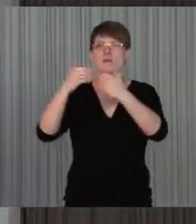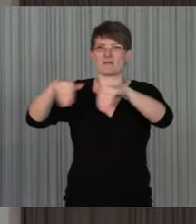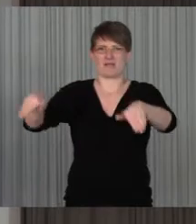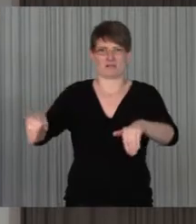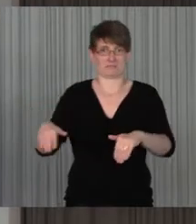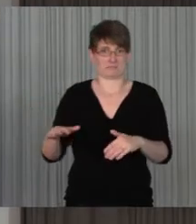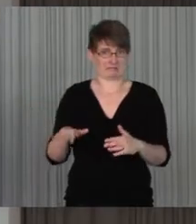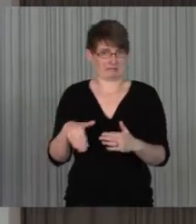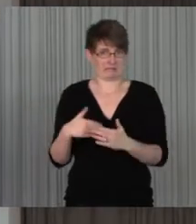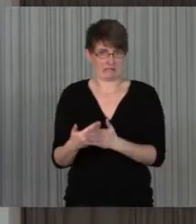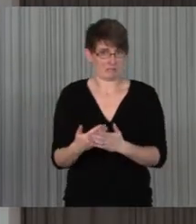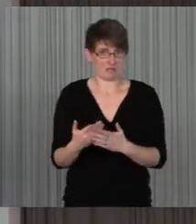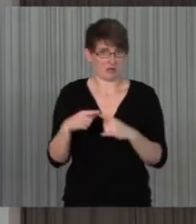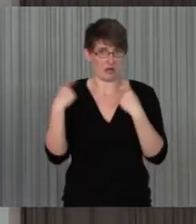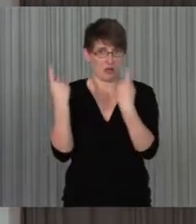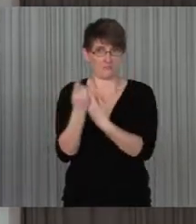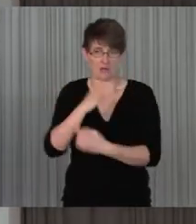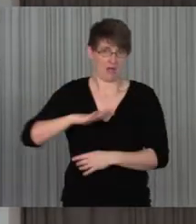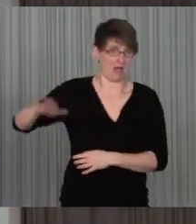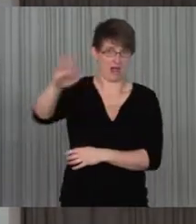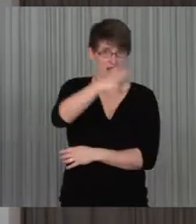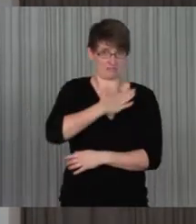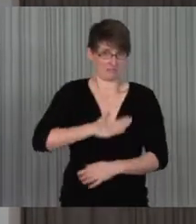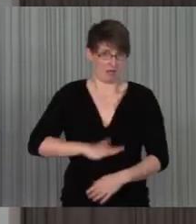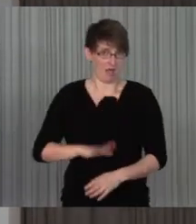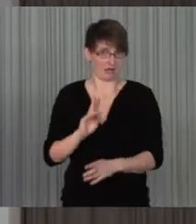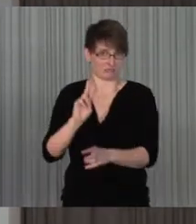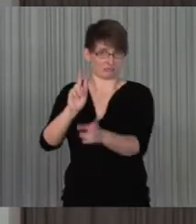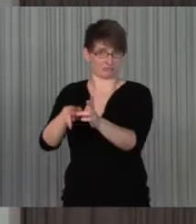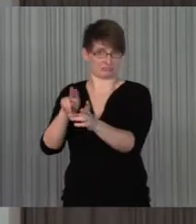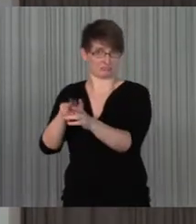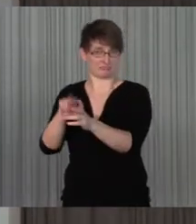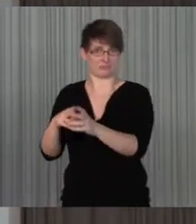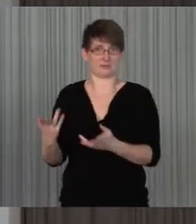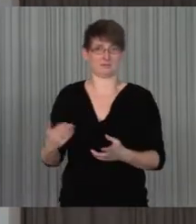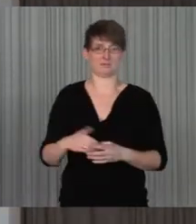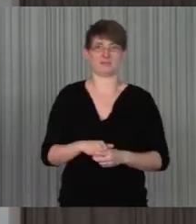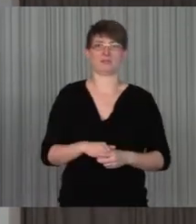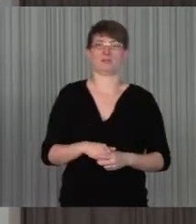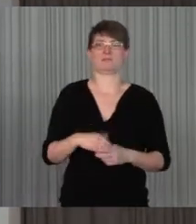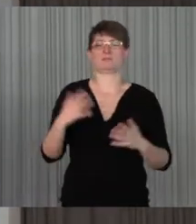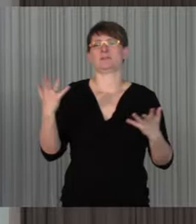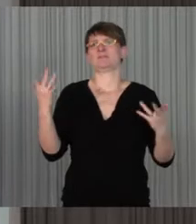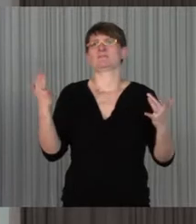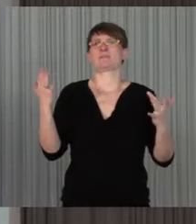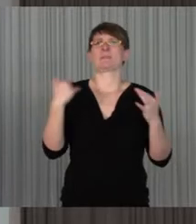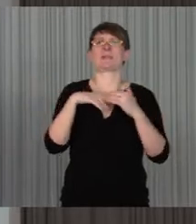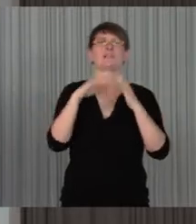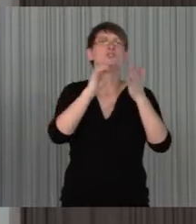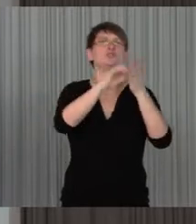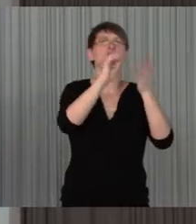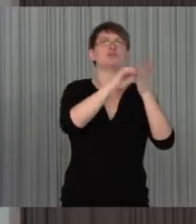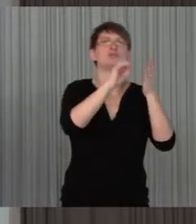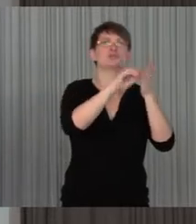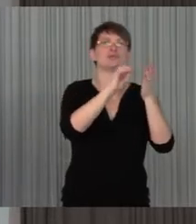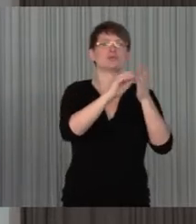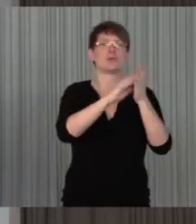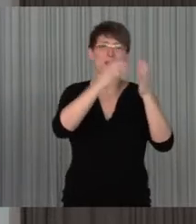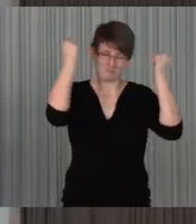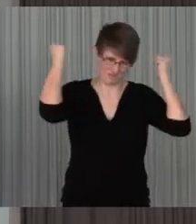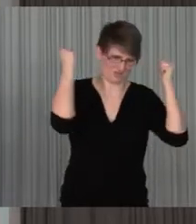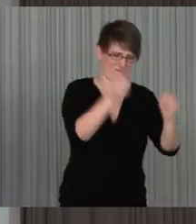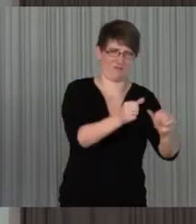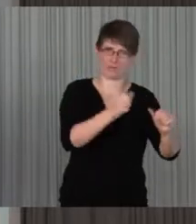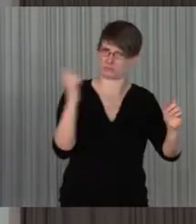eigentlich einen Raum, wo alle gerne hinkommen? Also ich würde sagen, außerhalb von sozusagen so fragt, wann es ist, beziehungsweise die Schule, alle hinkommen müssen,